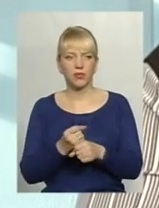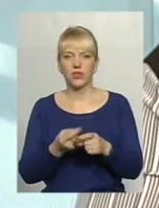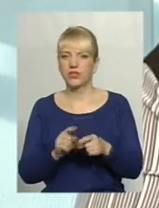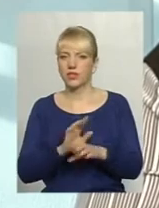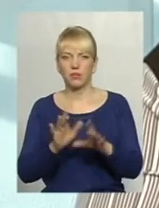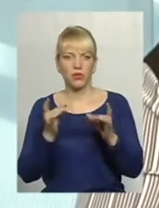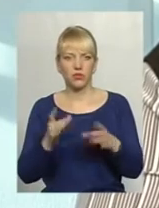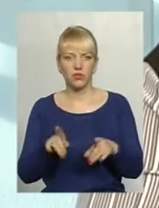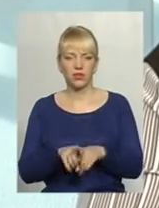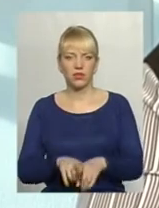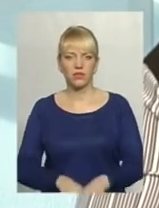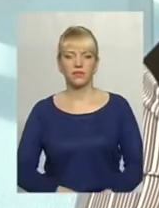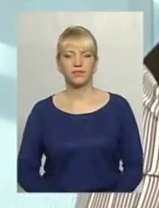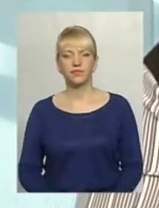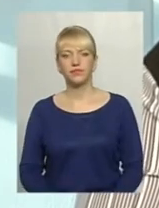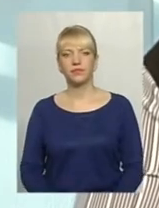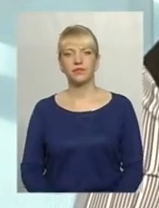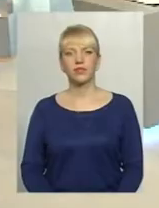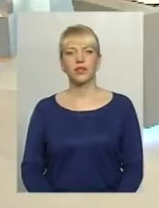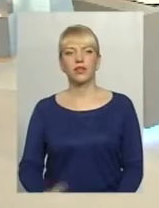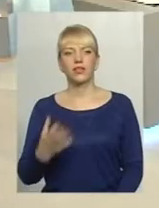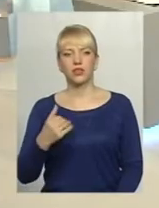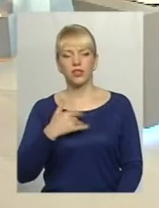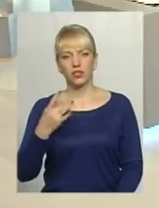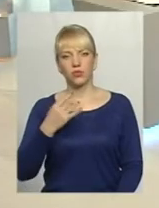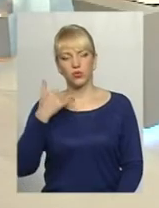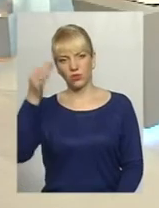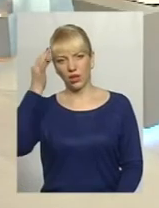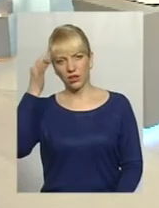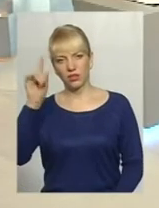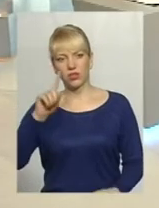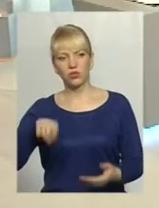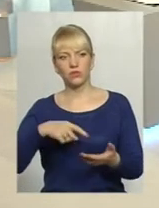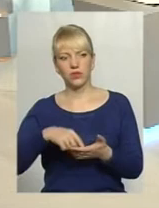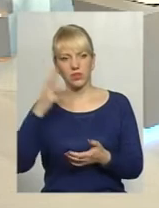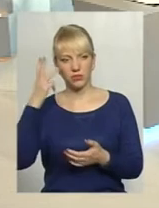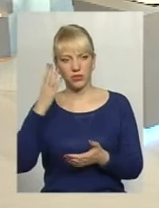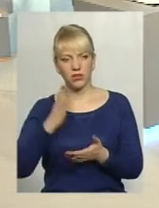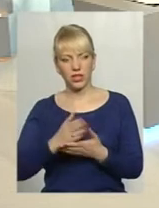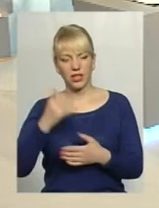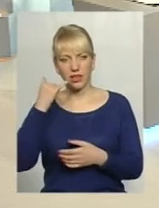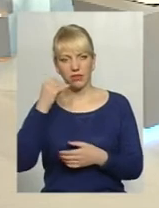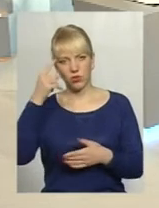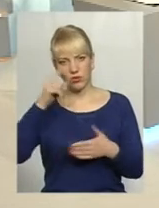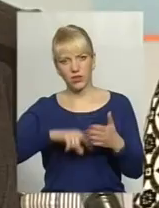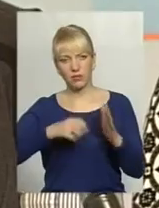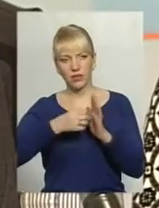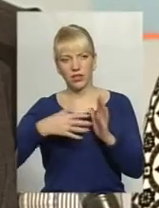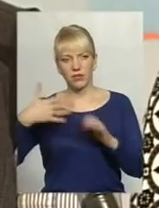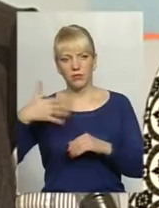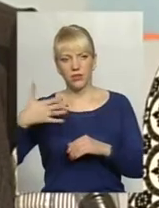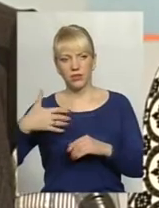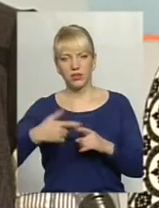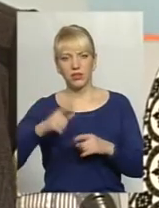просто так. Хочу ще раз нагадати про те, що в місті Хмельницькому існує телефон довіри 1550,